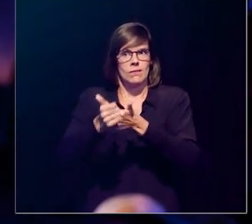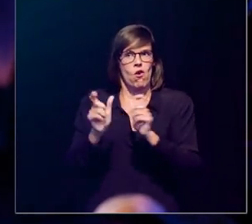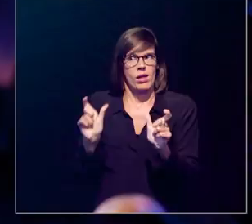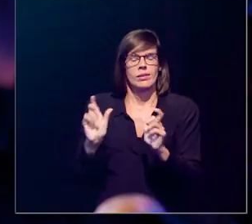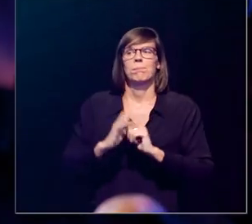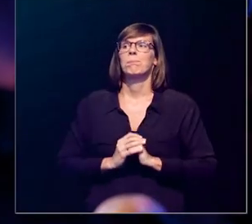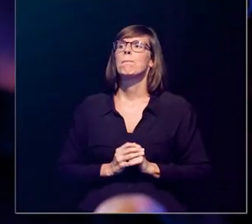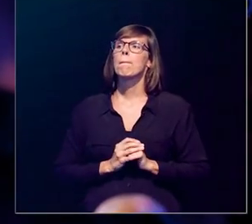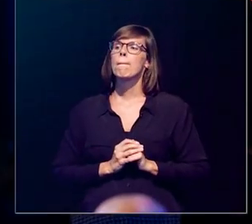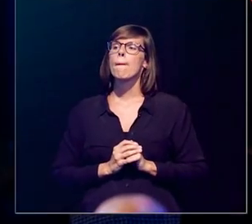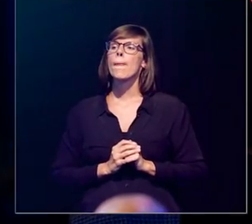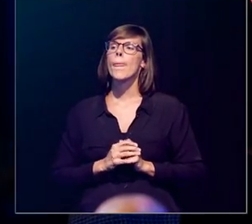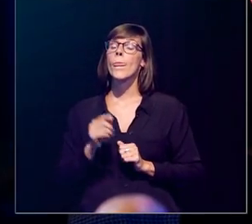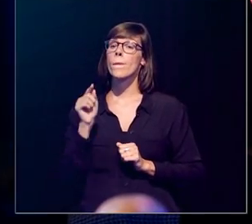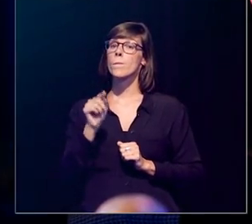ingewikkeld vertellen.